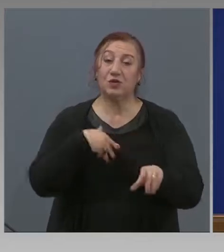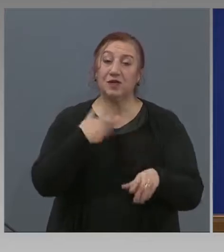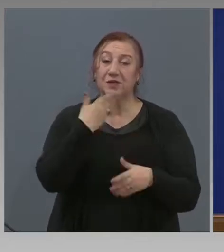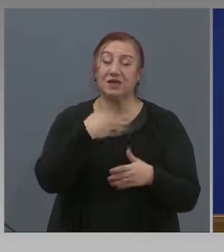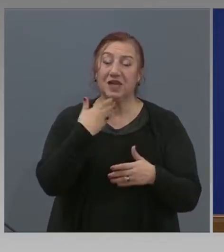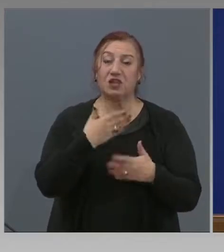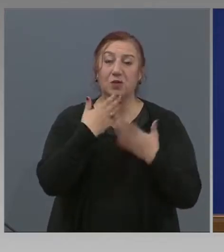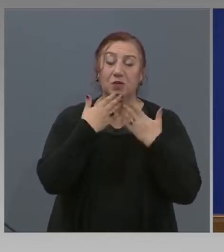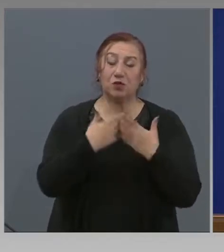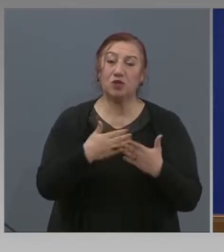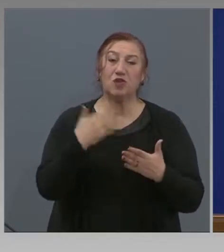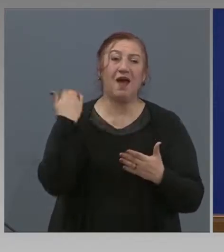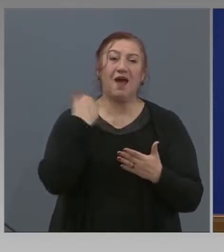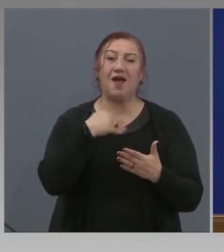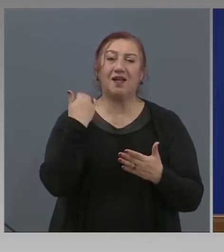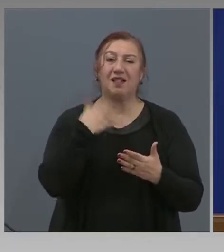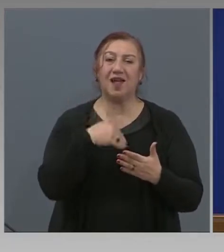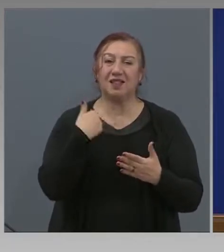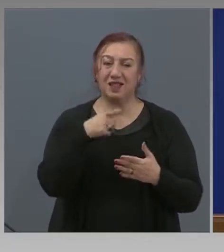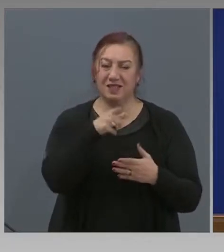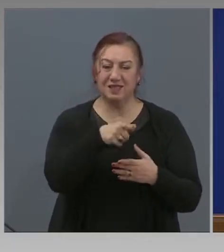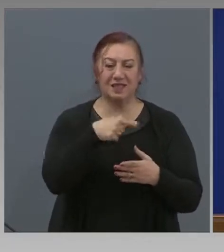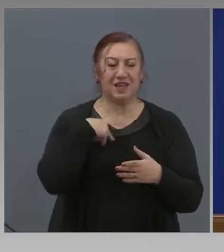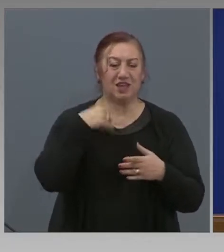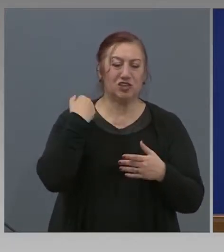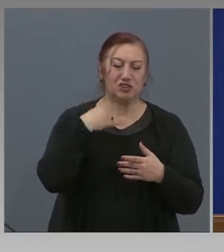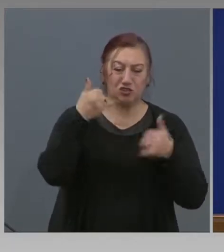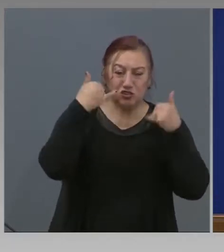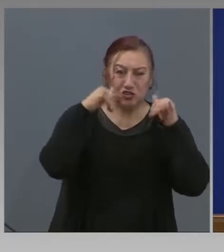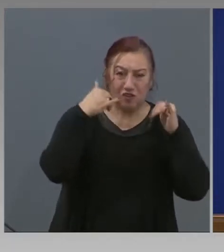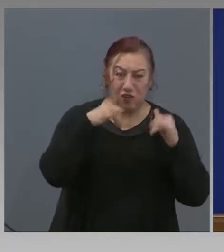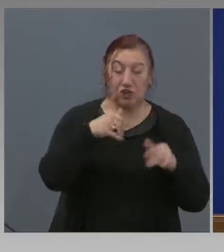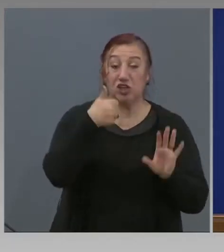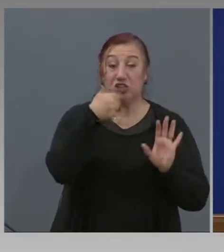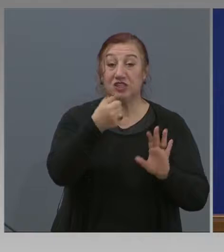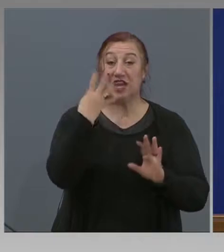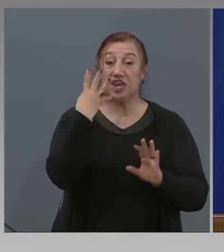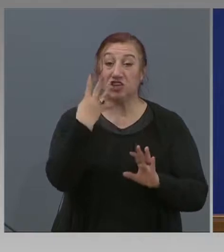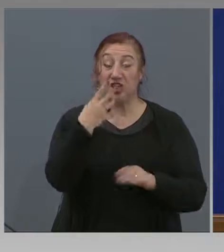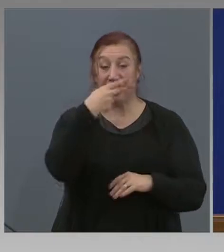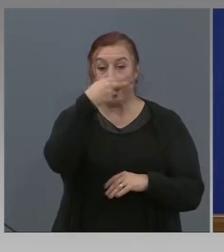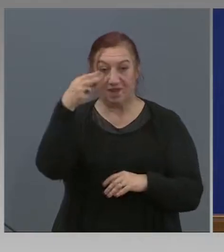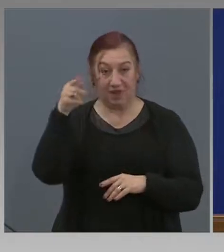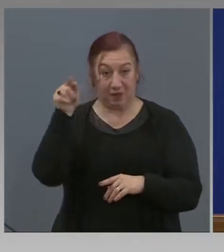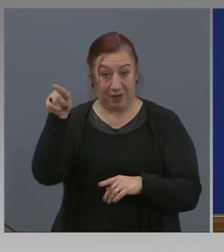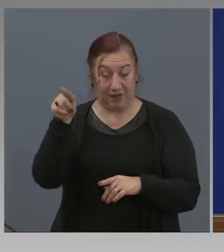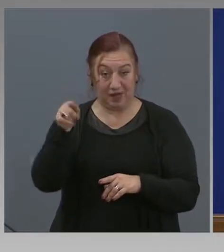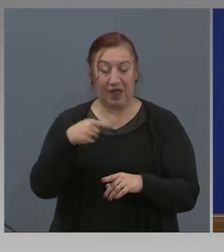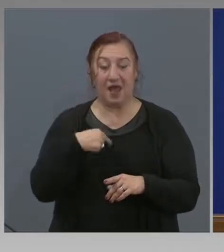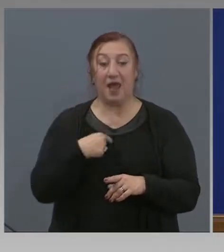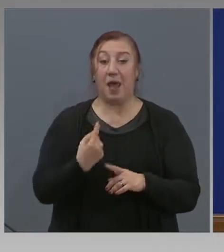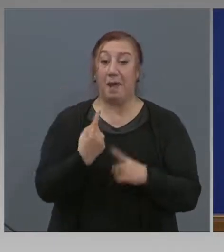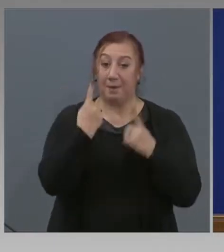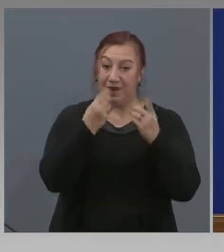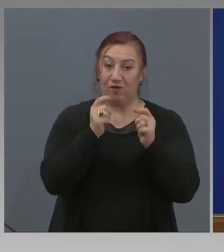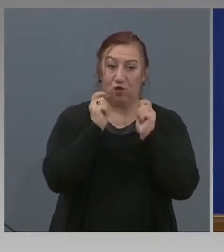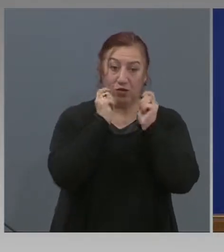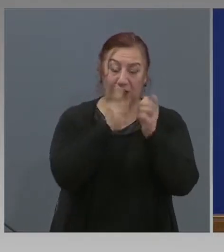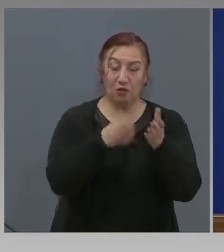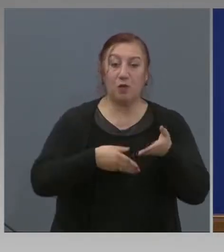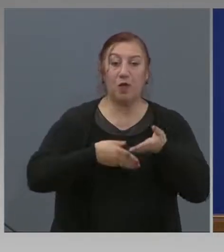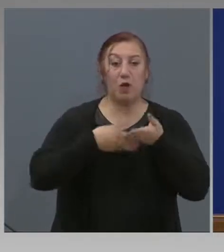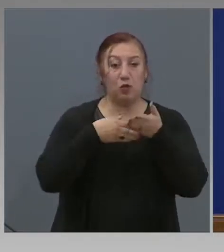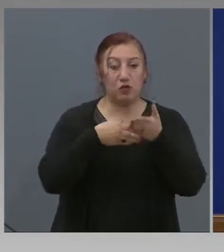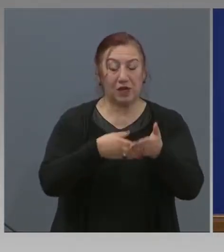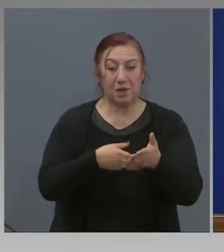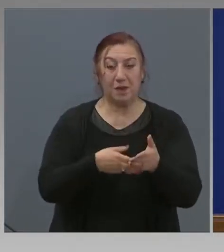кланниците с 64 на броя в България, които оперират, на които първи предоставихме подкрепа